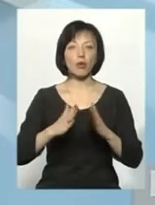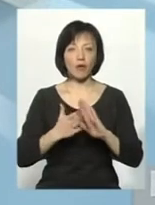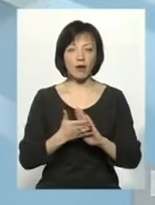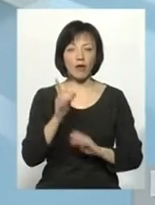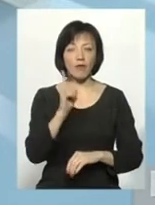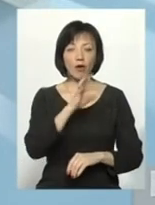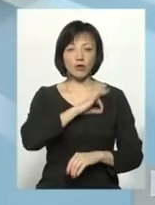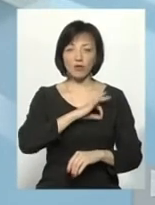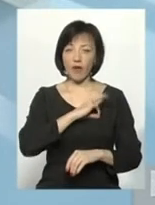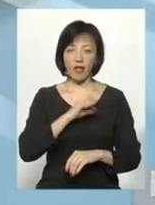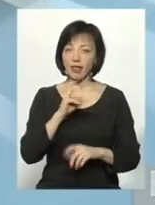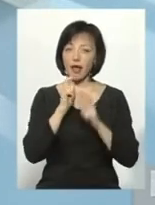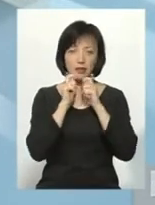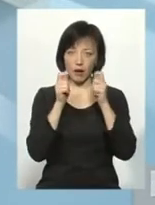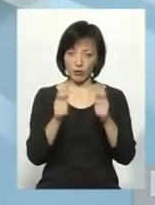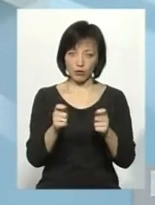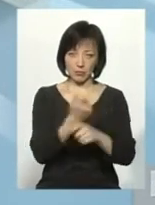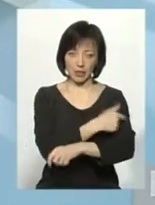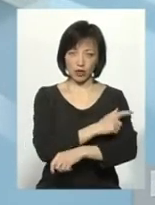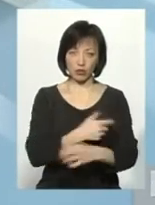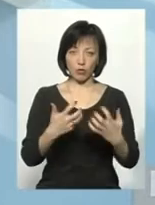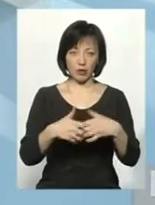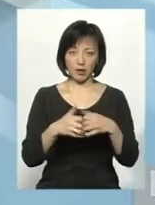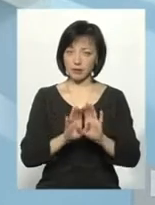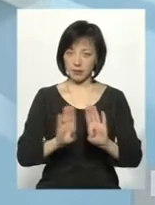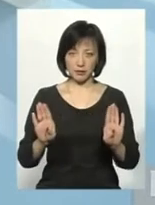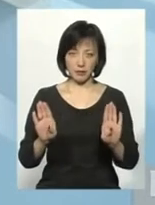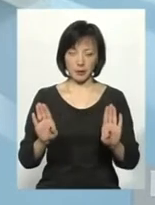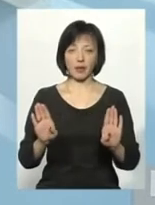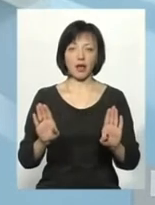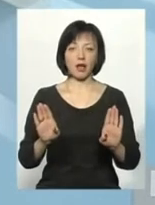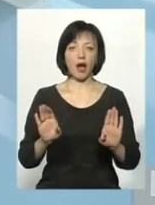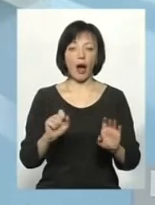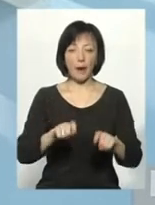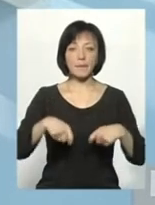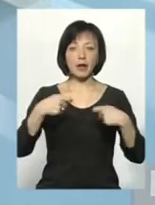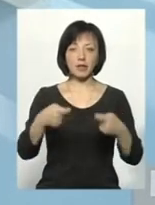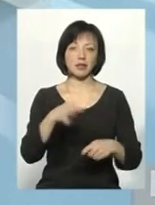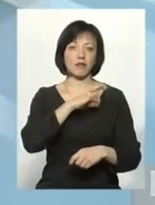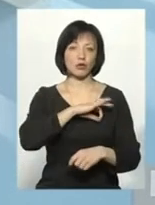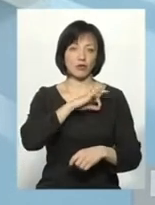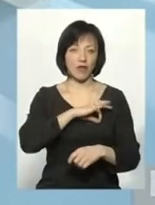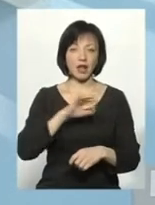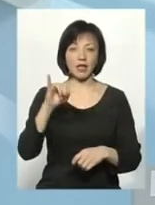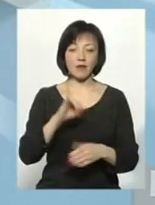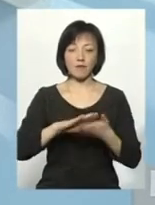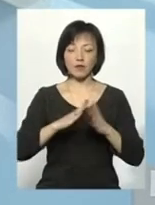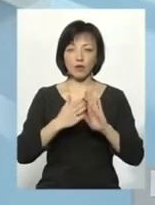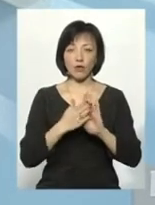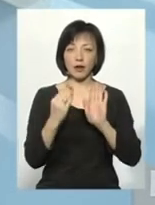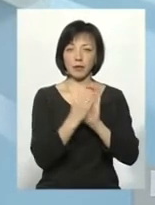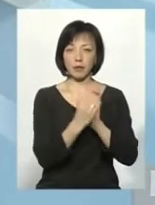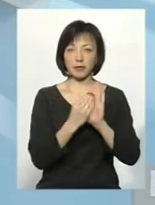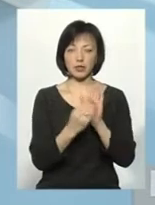користування, тобто обладнання медичне лікарні не дарується, а передається в користування, і в договорі чітко